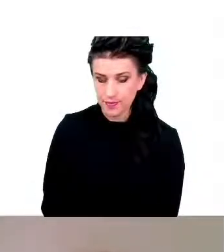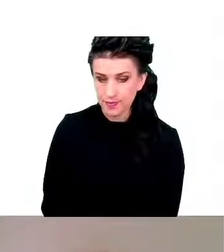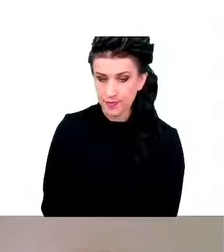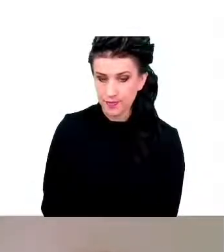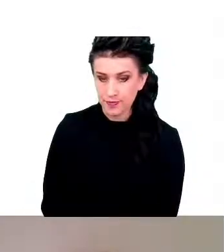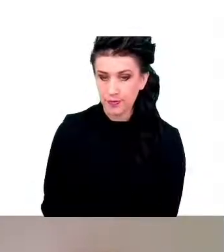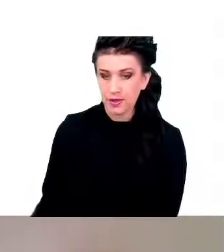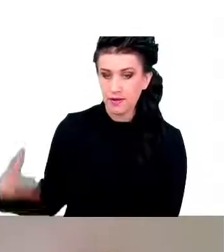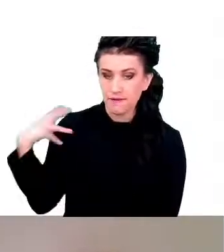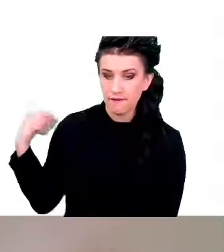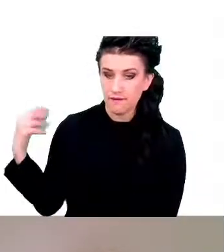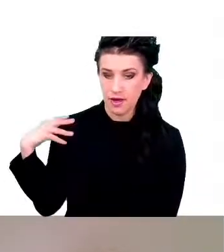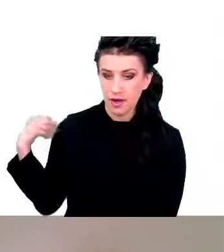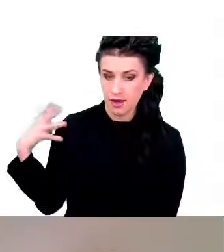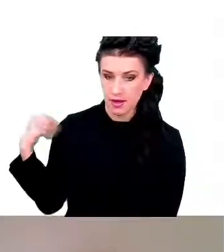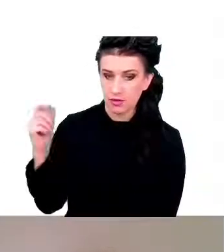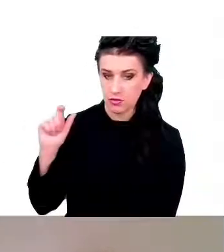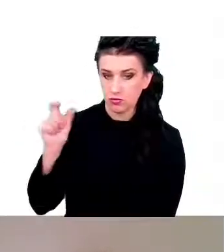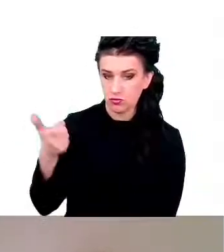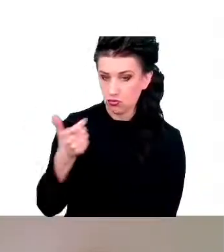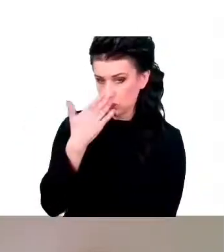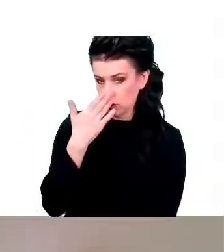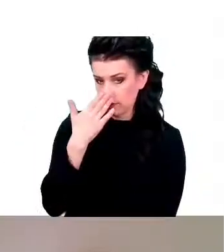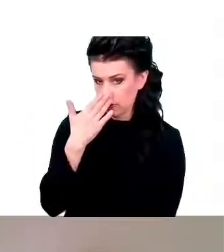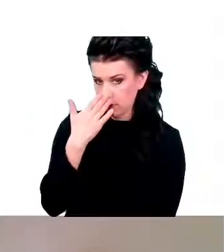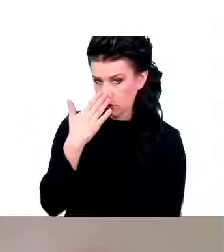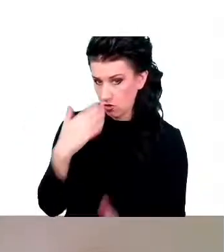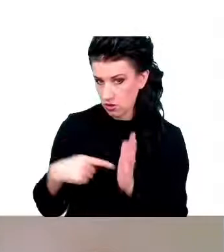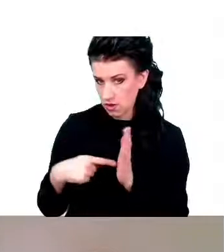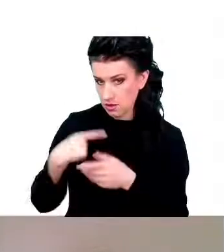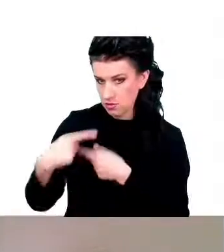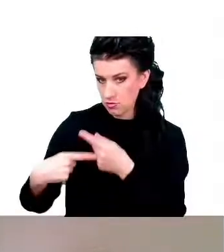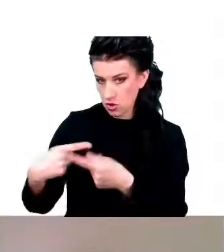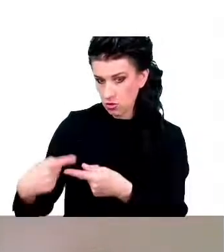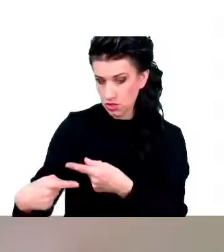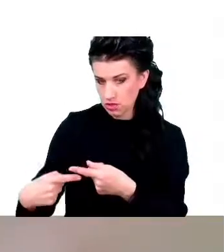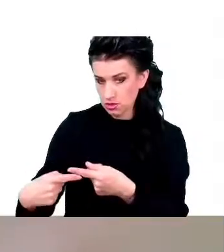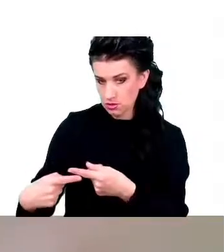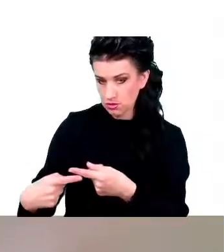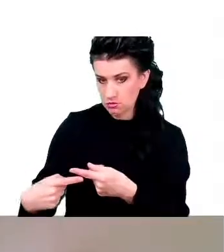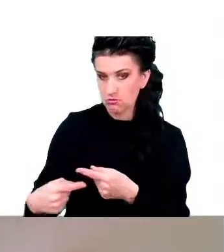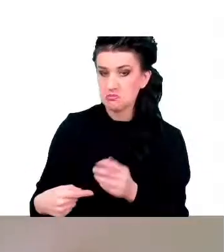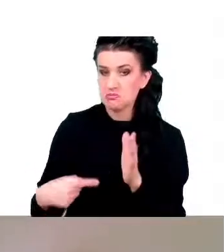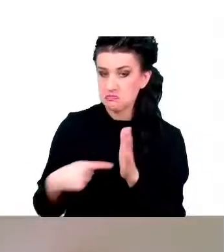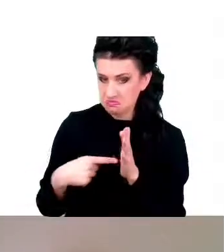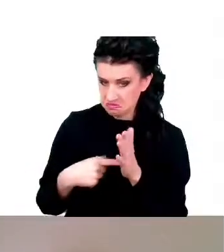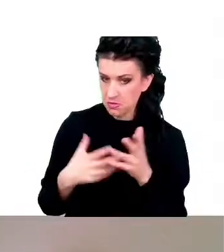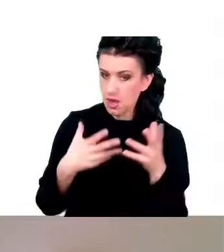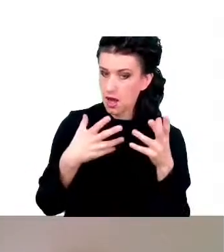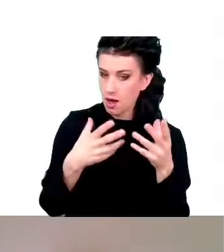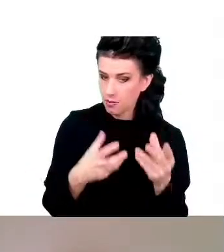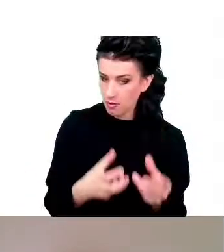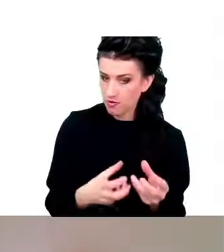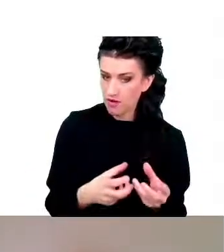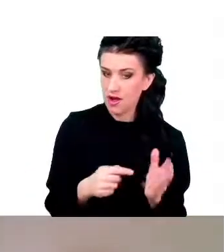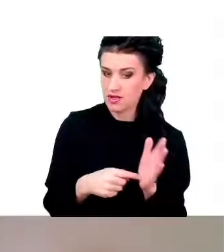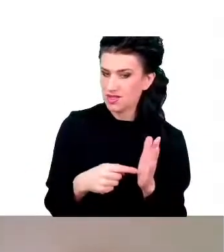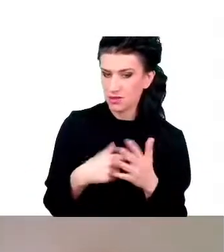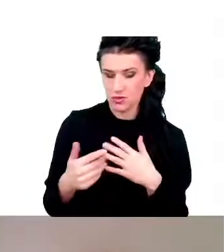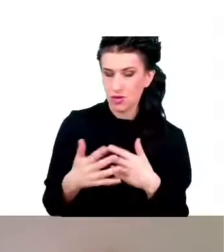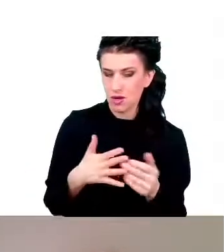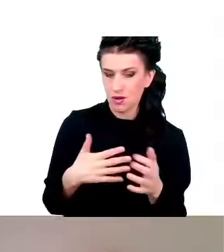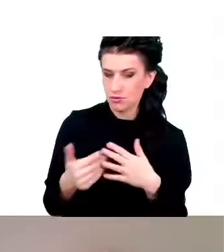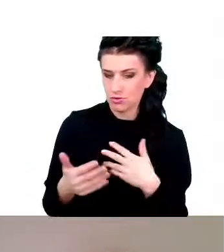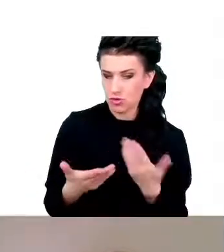wiekiem ta komponenta hamująca jest słabsza, dlatego równowaga